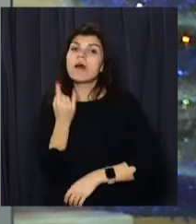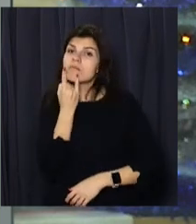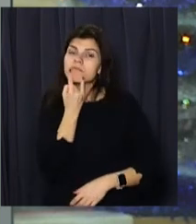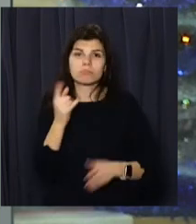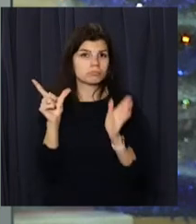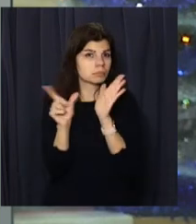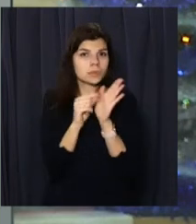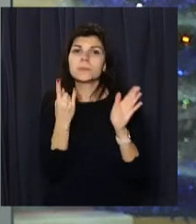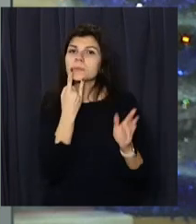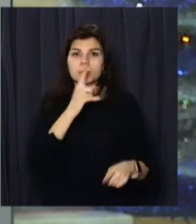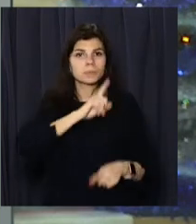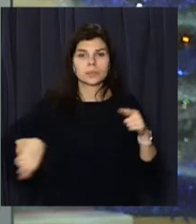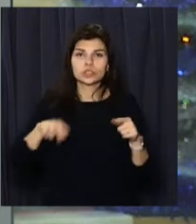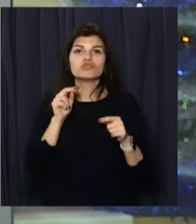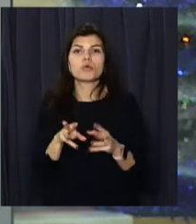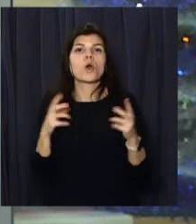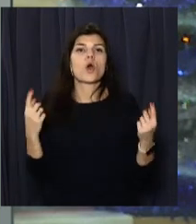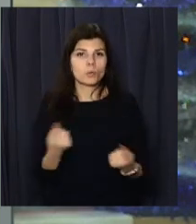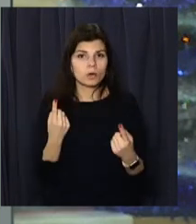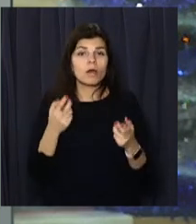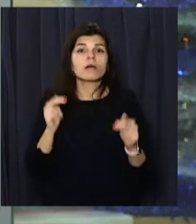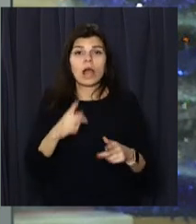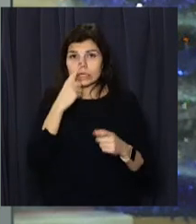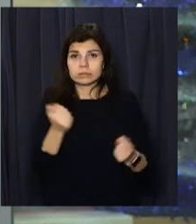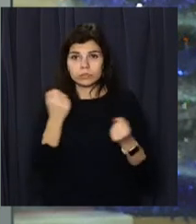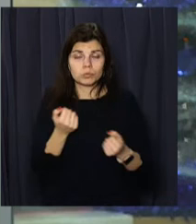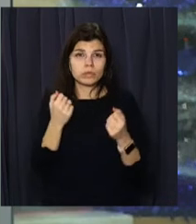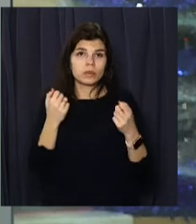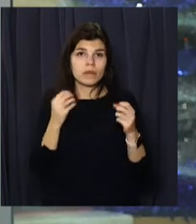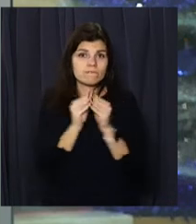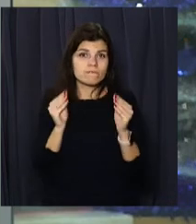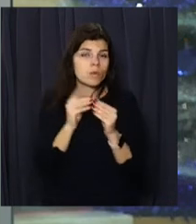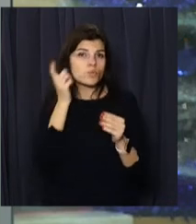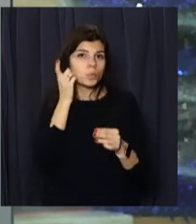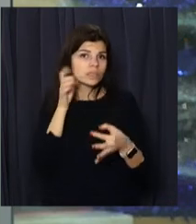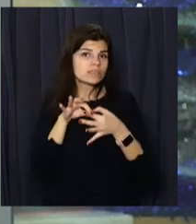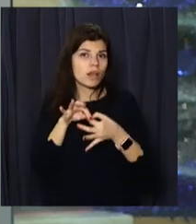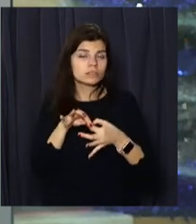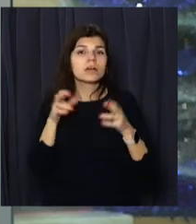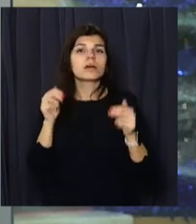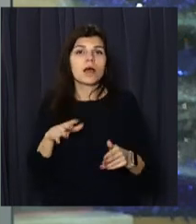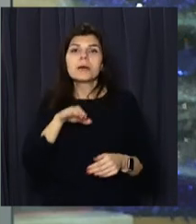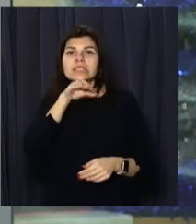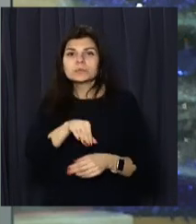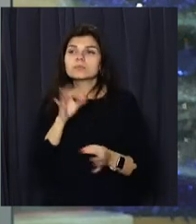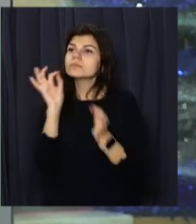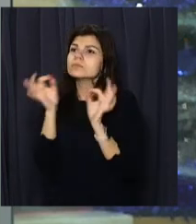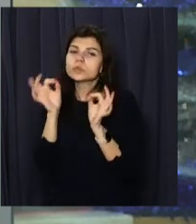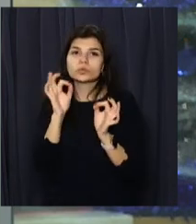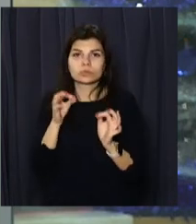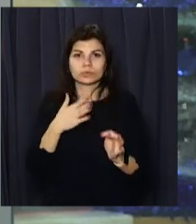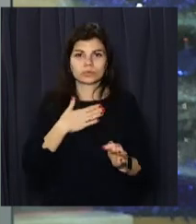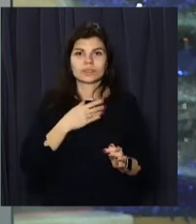розряжаються швидше, ніж зазвичай. Як пережити зиму та залишитись із мобільним зв'язком, дізнавався в експертів та юзерів наш